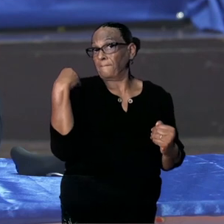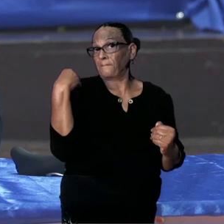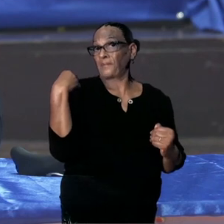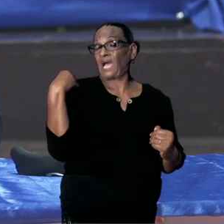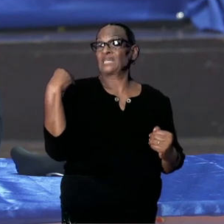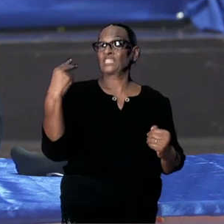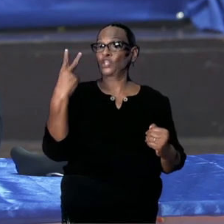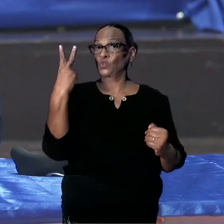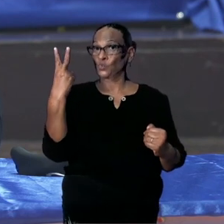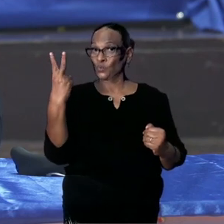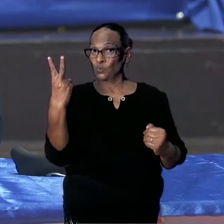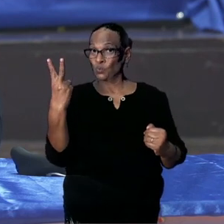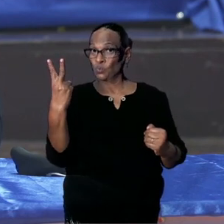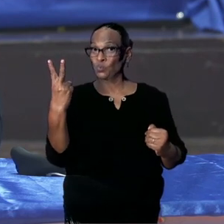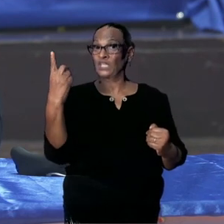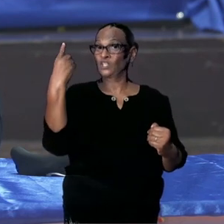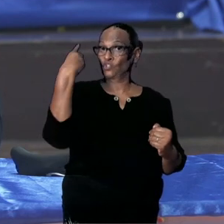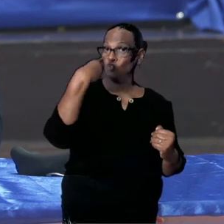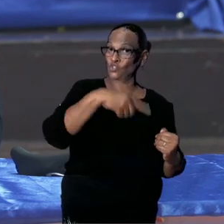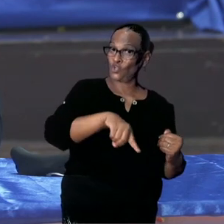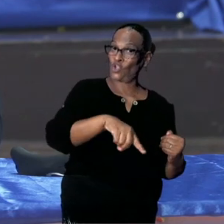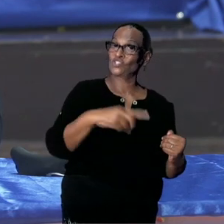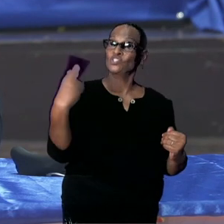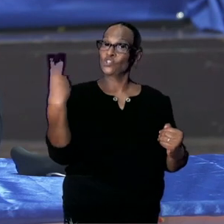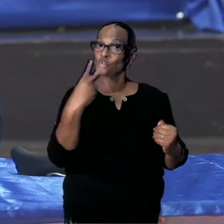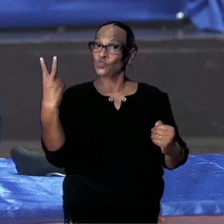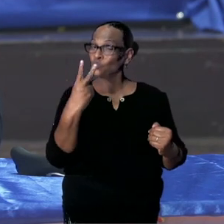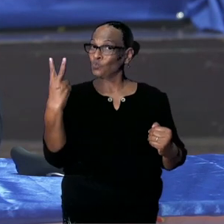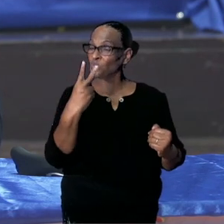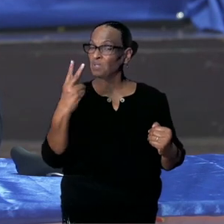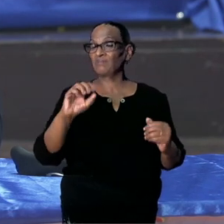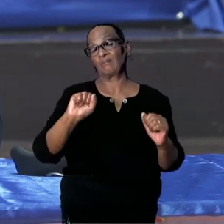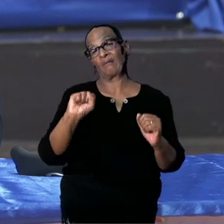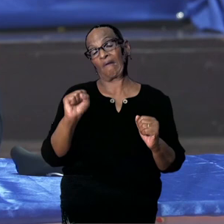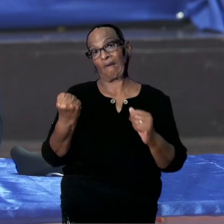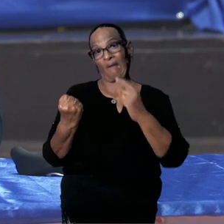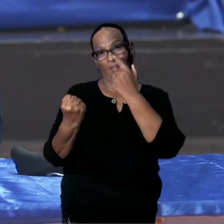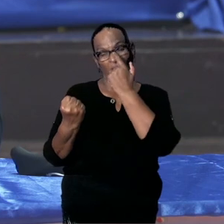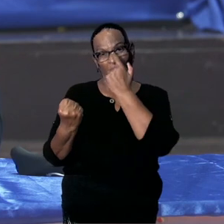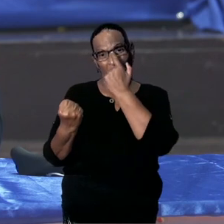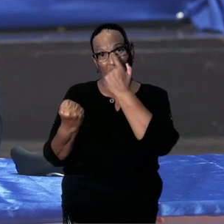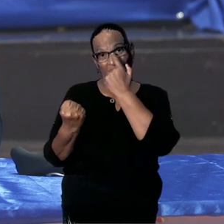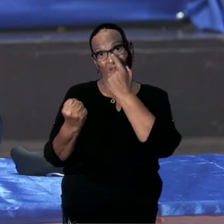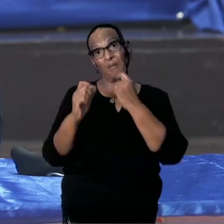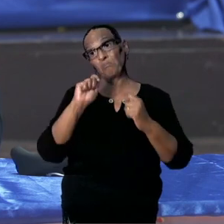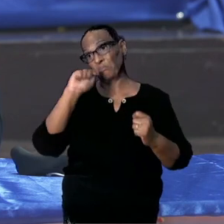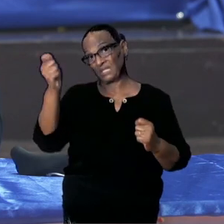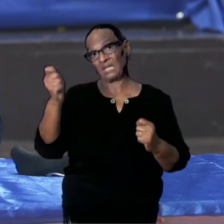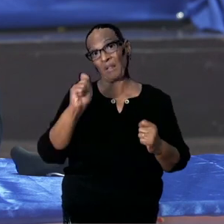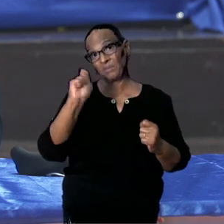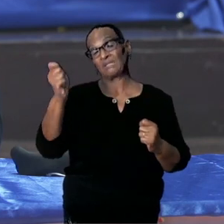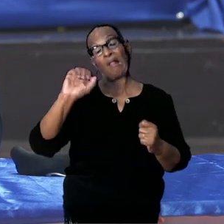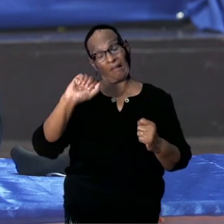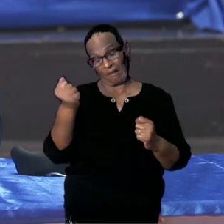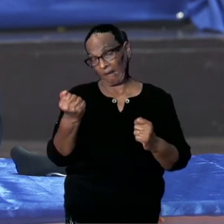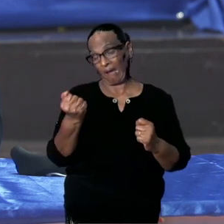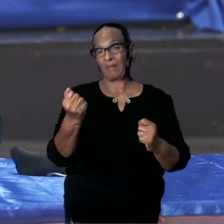mogelijk government to Moderna bestellingen gaan kunnen plegen.